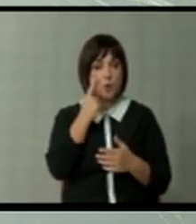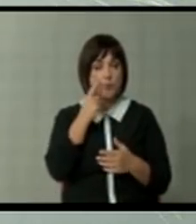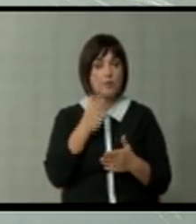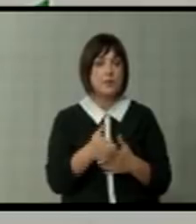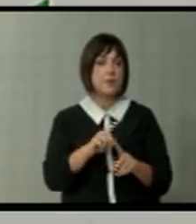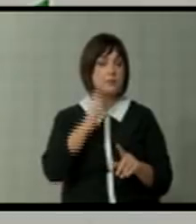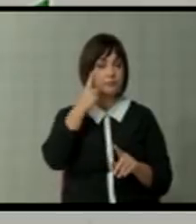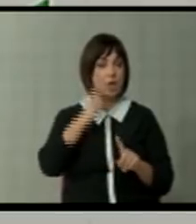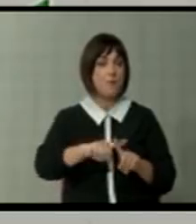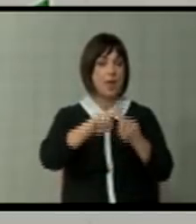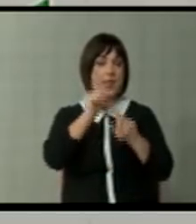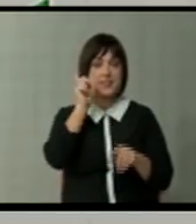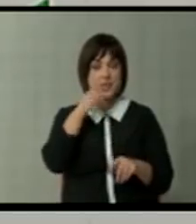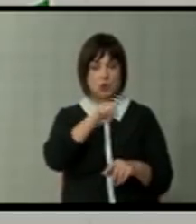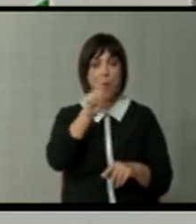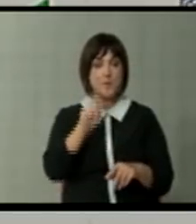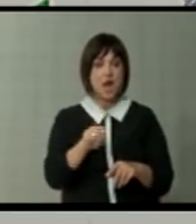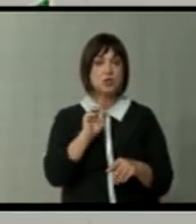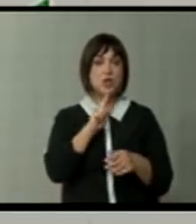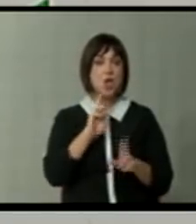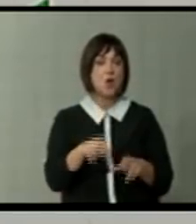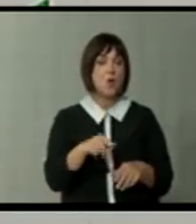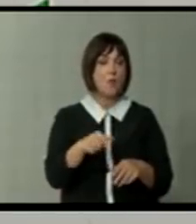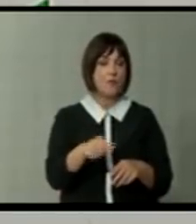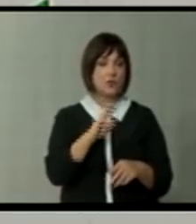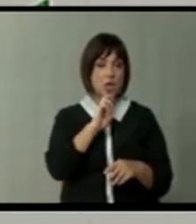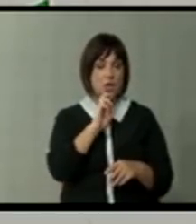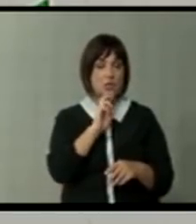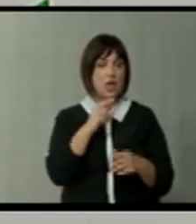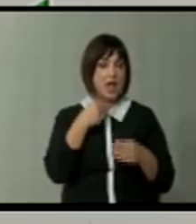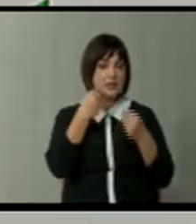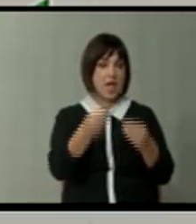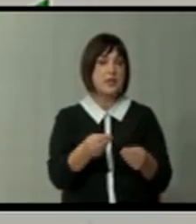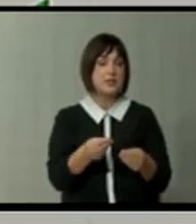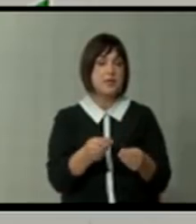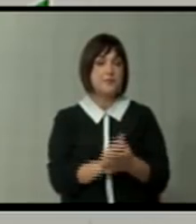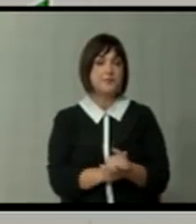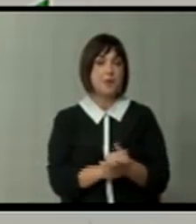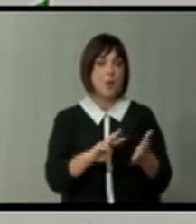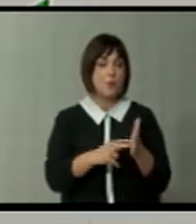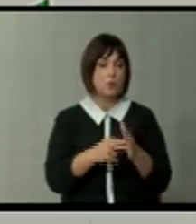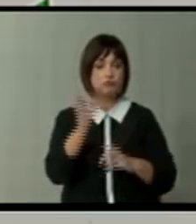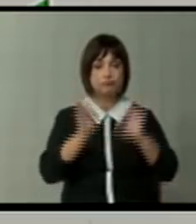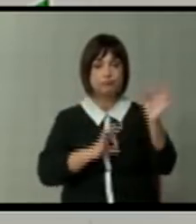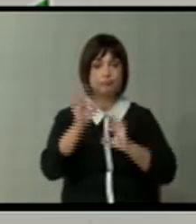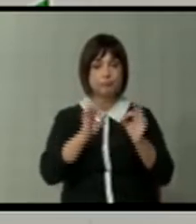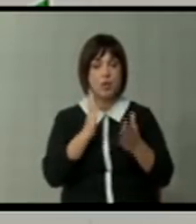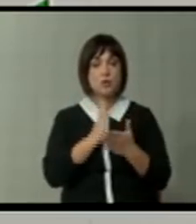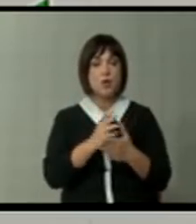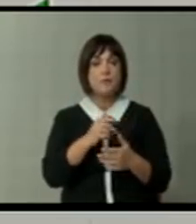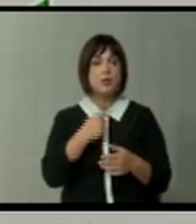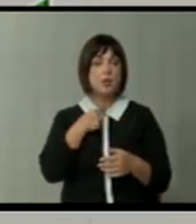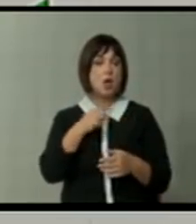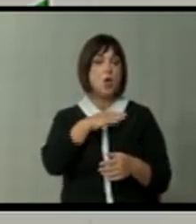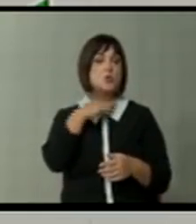бидам оптимист. Тешко прашање на кој што деде како в оваква ситуација да дадете политичка проценка, кога да си ставите нож под